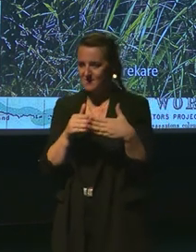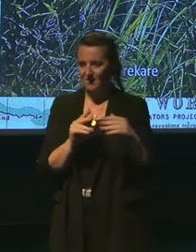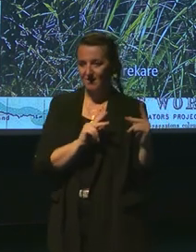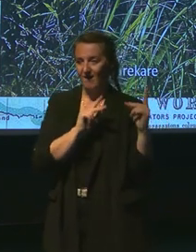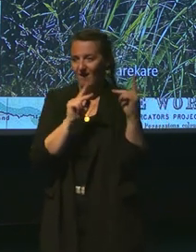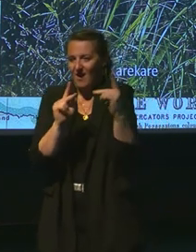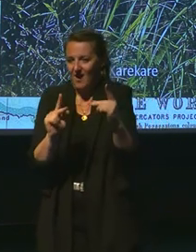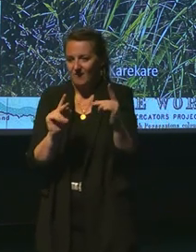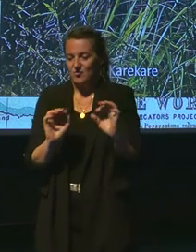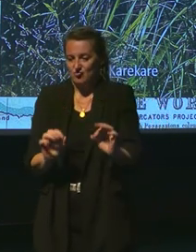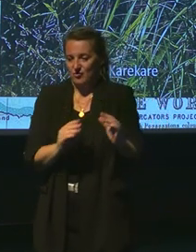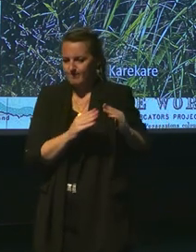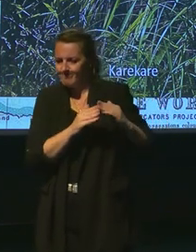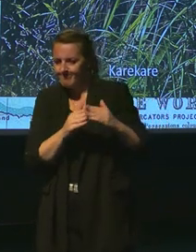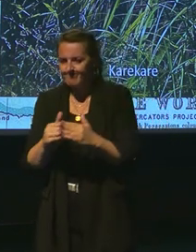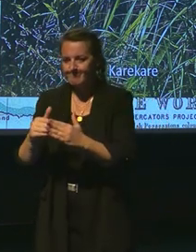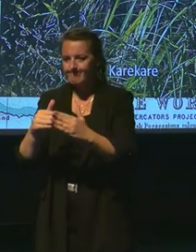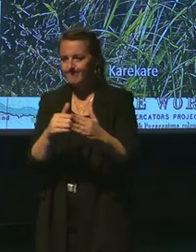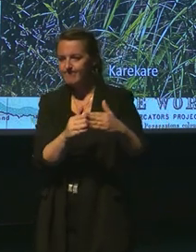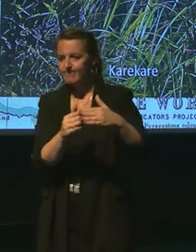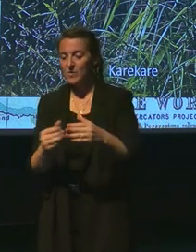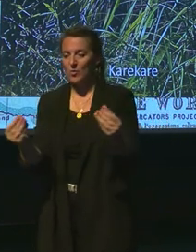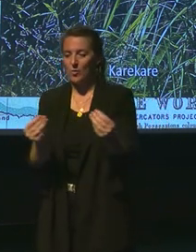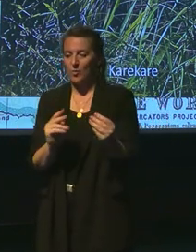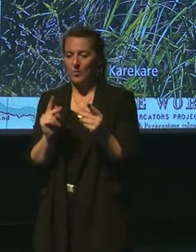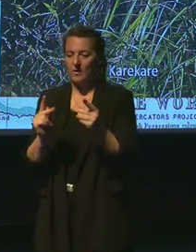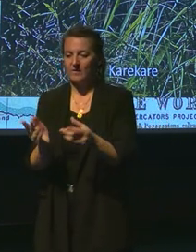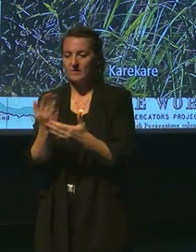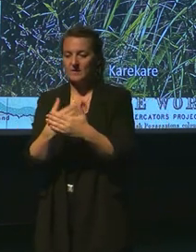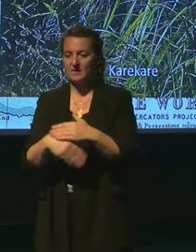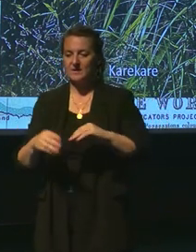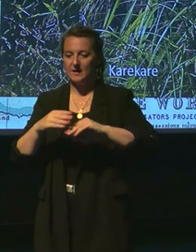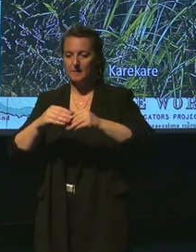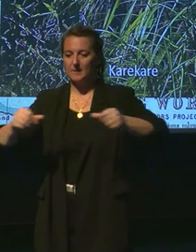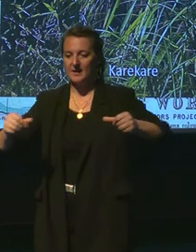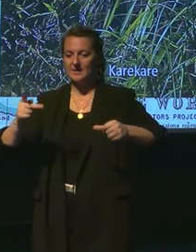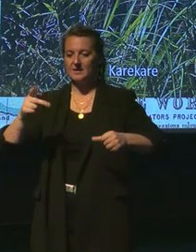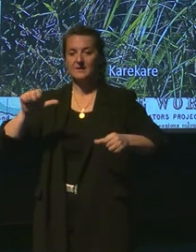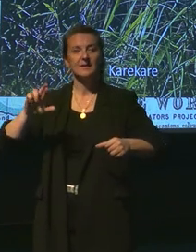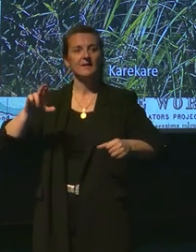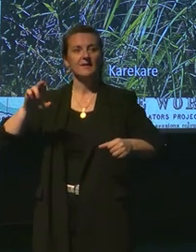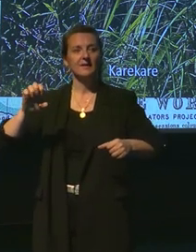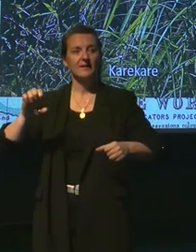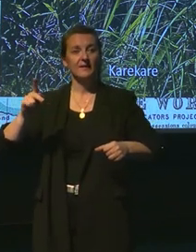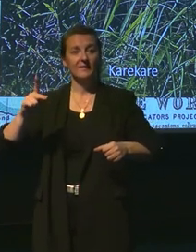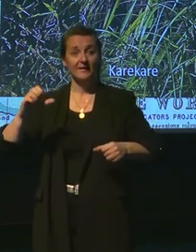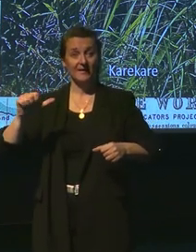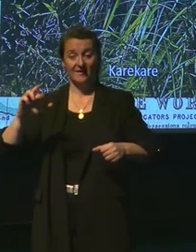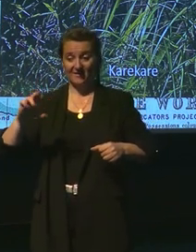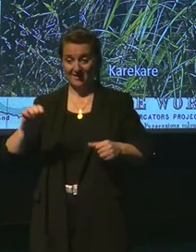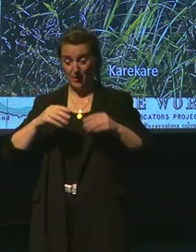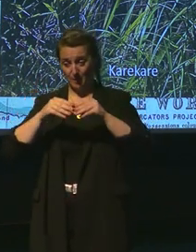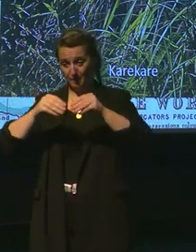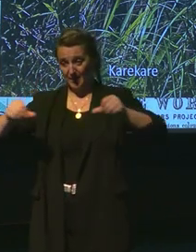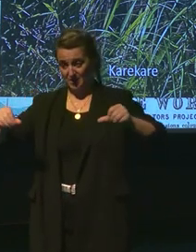et ils vont atterrir, si je peux dire, à la plage de Carre Carre, qui est une plage de célèbre, fait, parce que, de